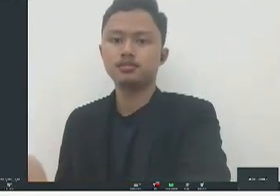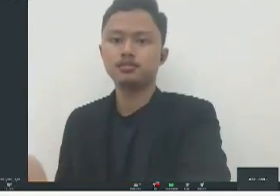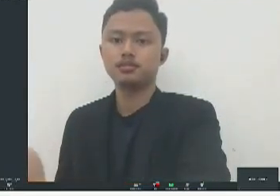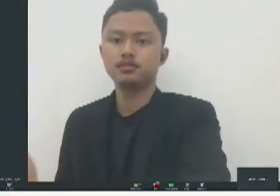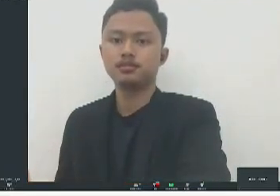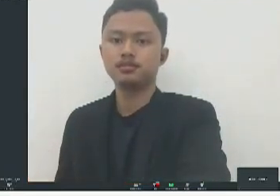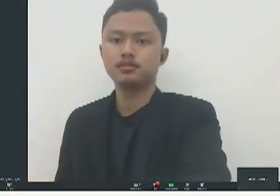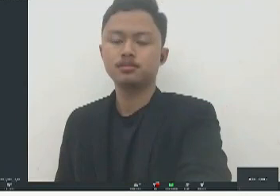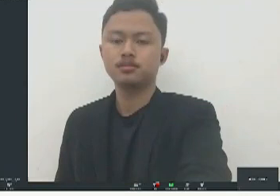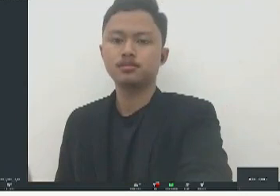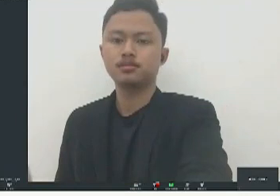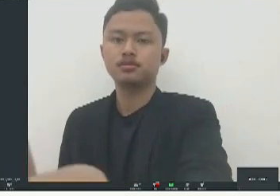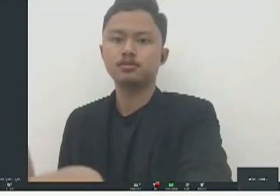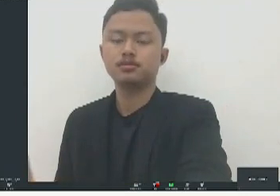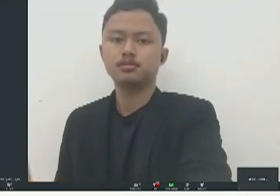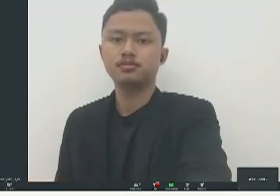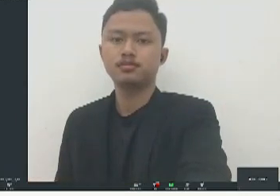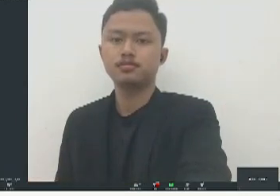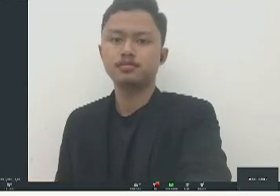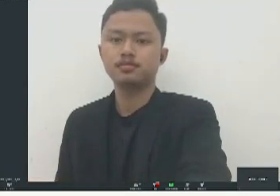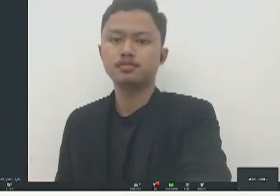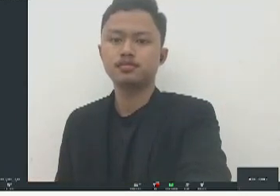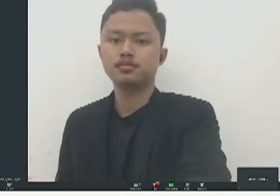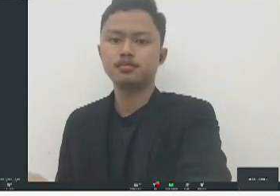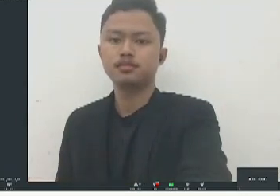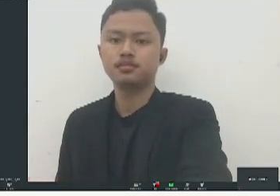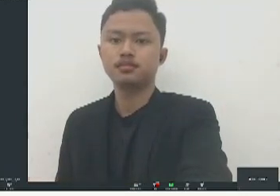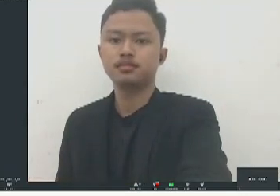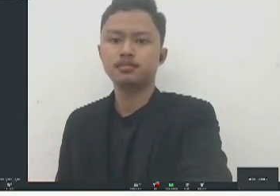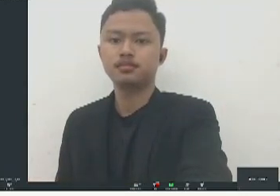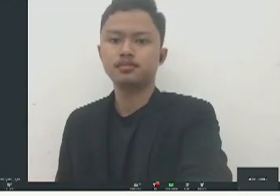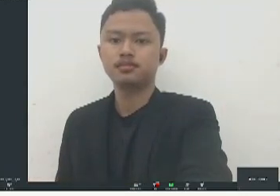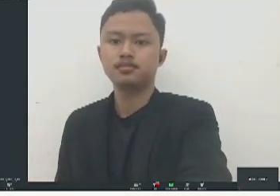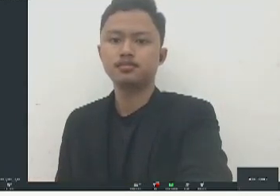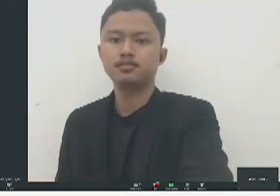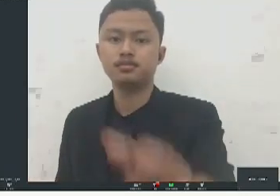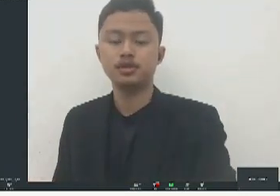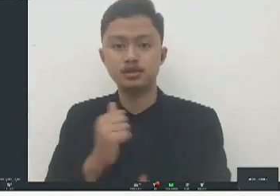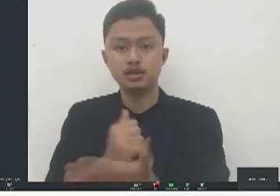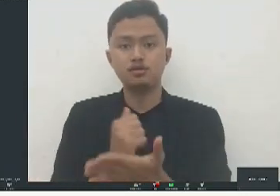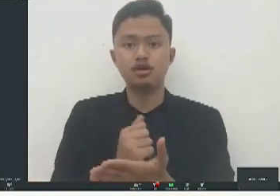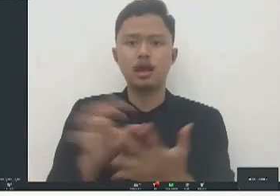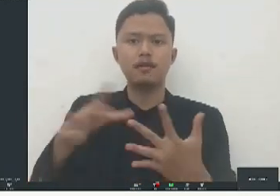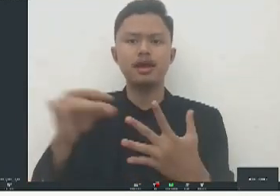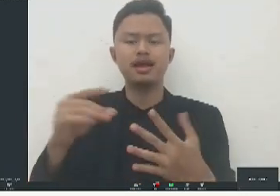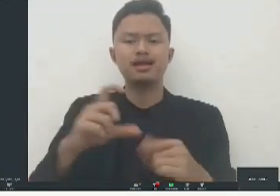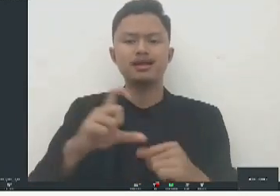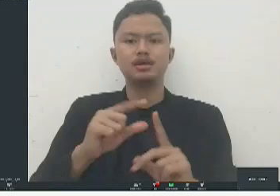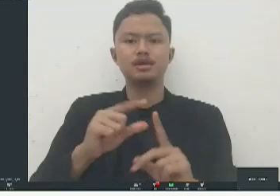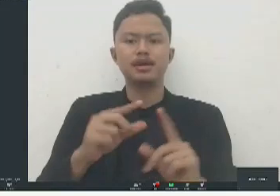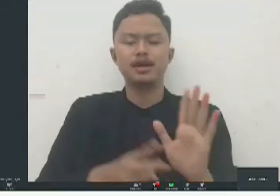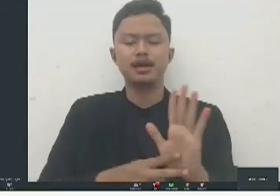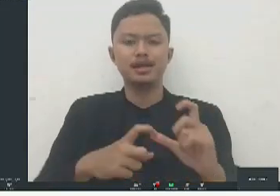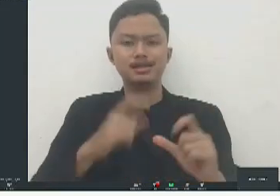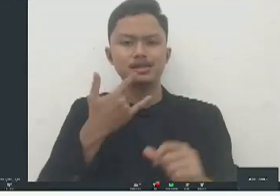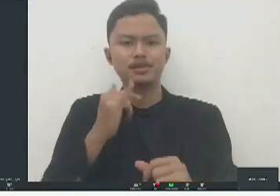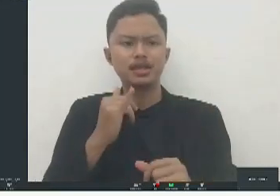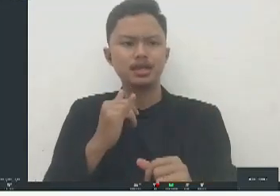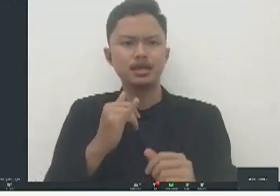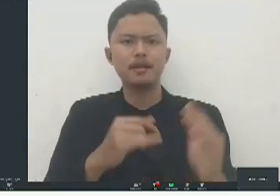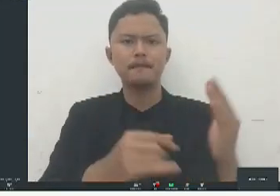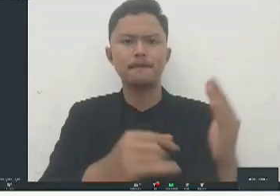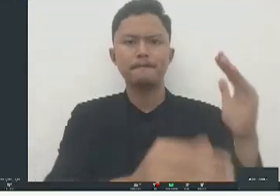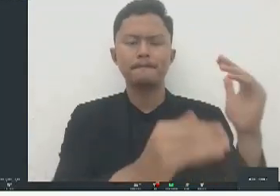untuk publik jadi bagaimana sebetulnya ini dari rekrutmen CPNS itu sebetulnya bisa menjadi sebuah benchmark bisa menjadi